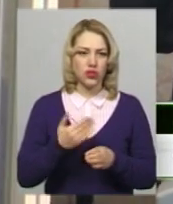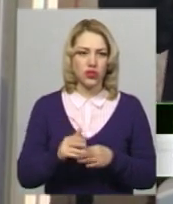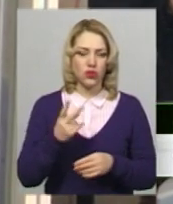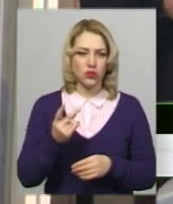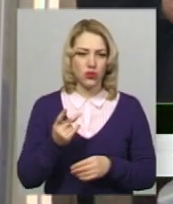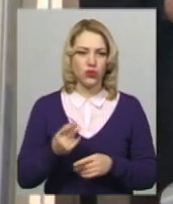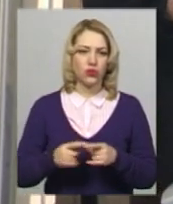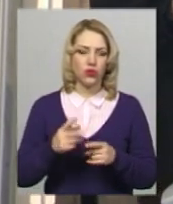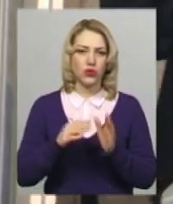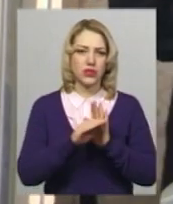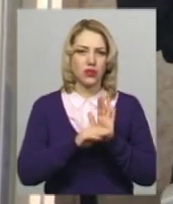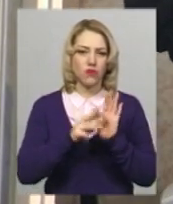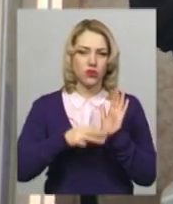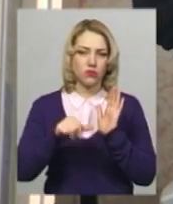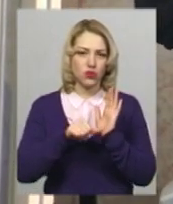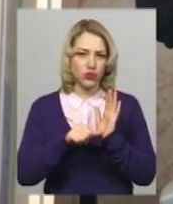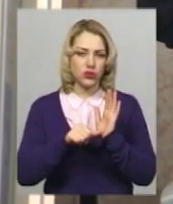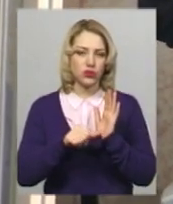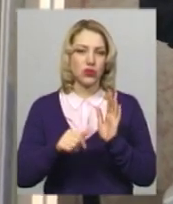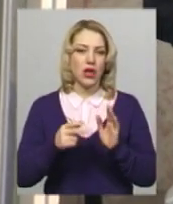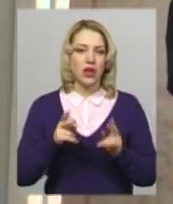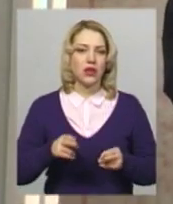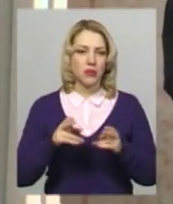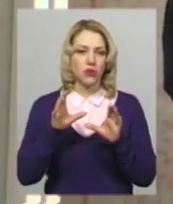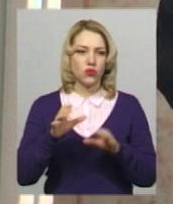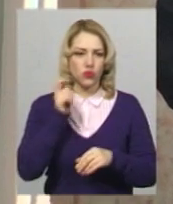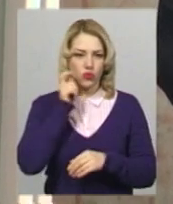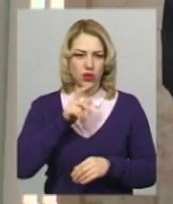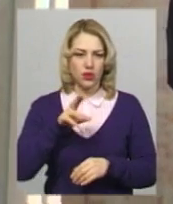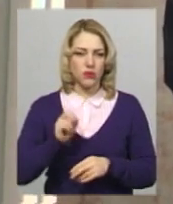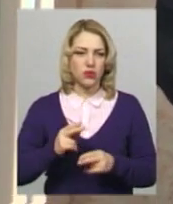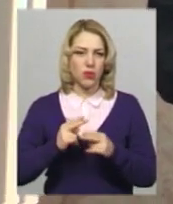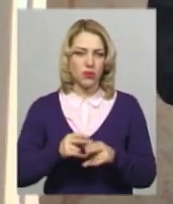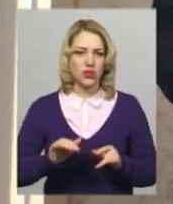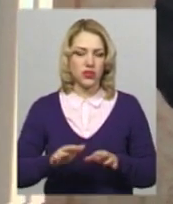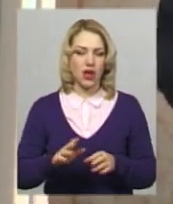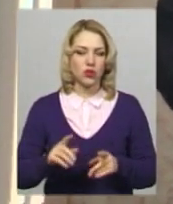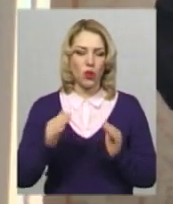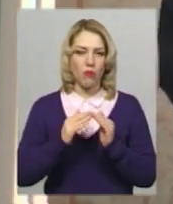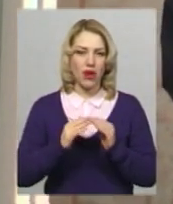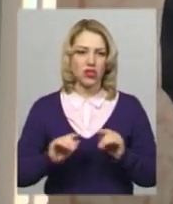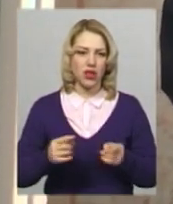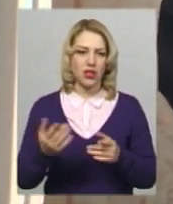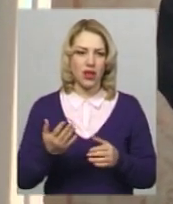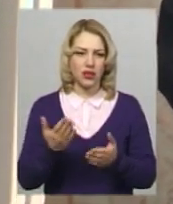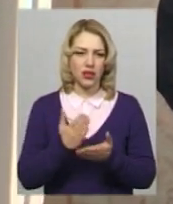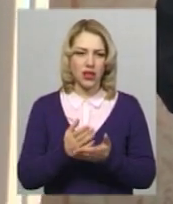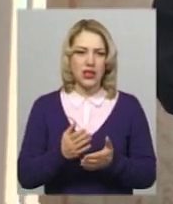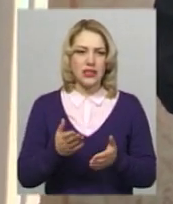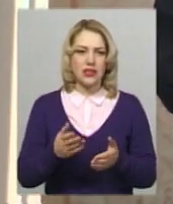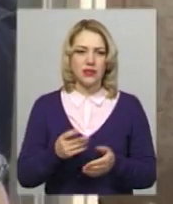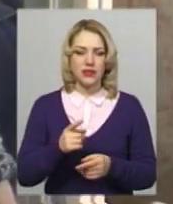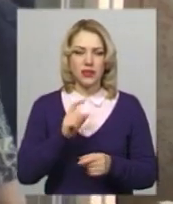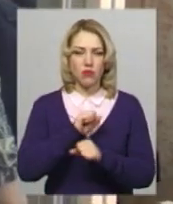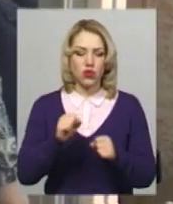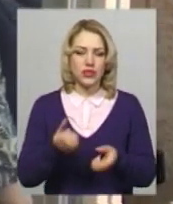2 ст. 286 Кримінального кодексу України, вибізний захід у вигляді домашнього аресту, який полягає в забороні, залишати місце свого